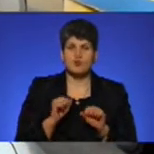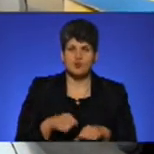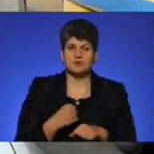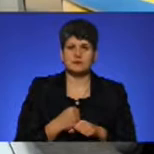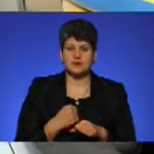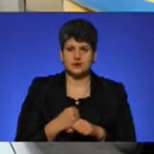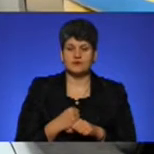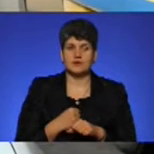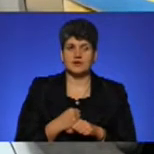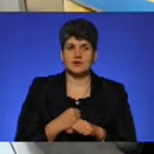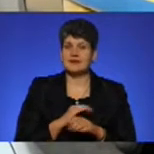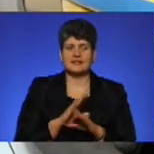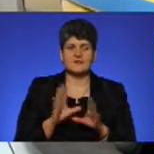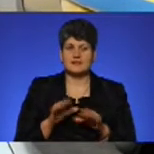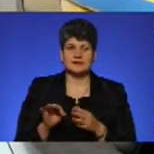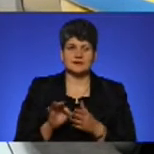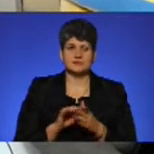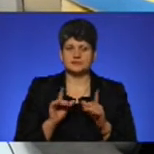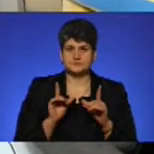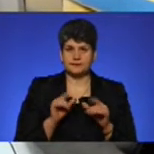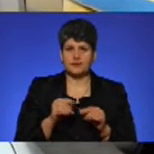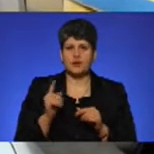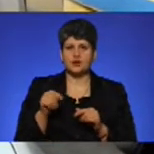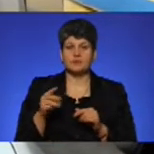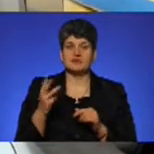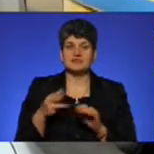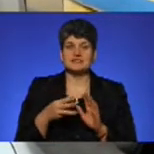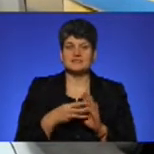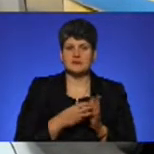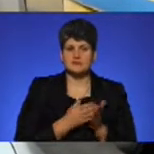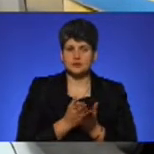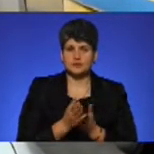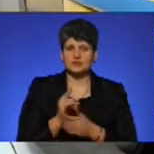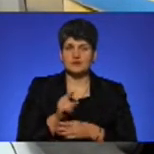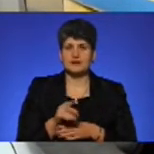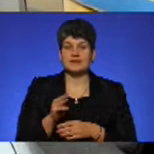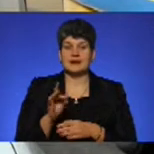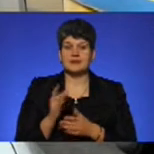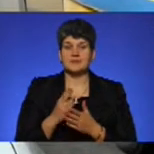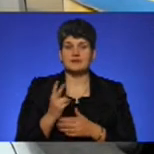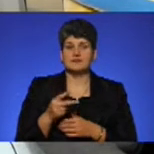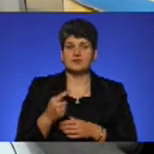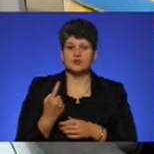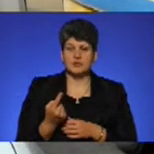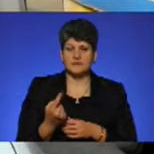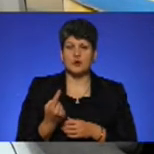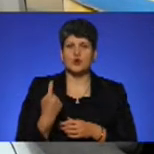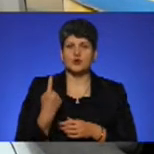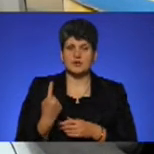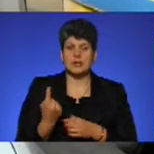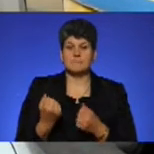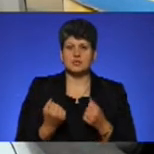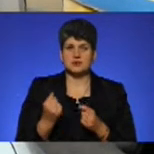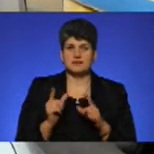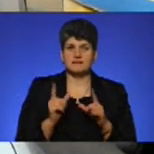неодночасно не всі виїжджають на маршруті номер 38, з них обладнано трекерами 21. Одна машина виїхала